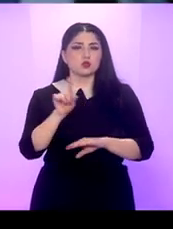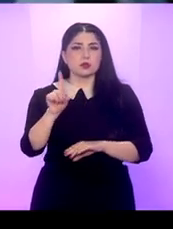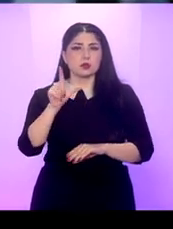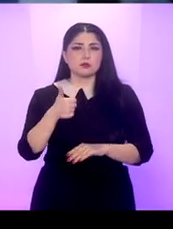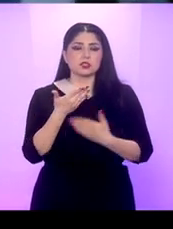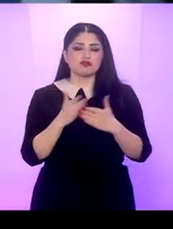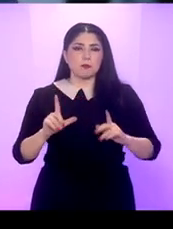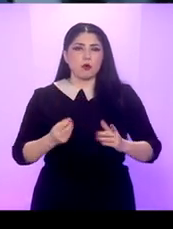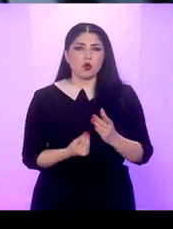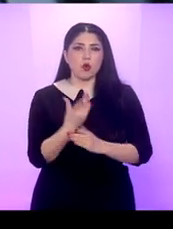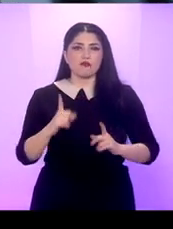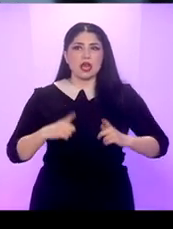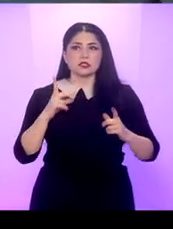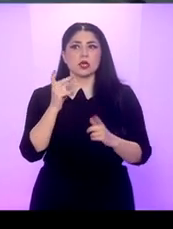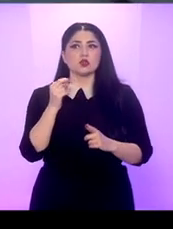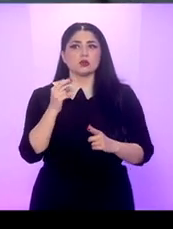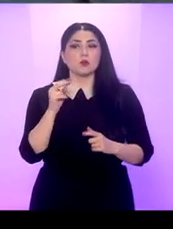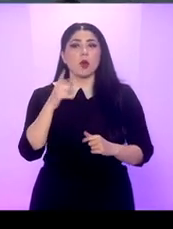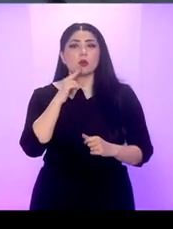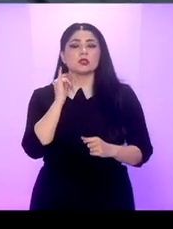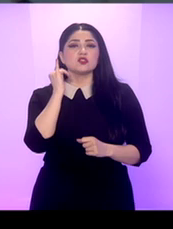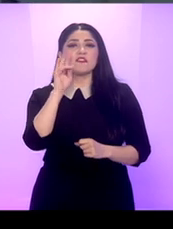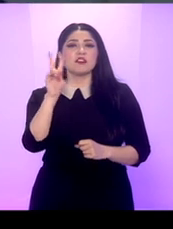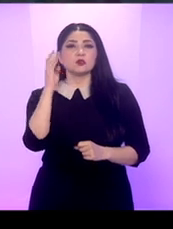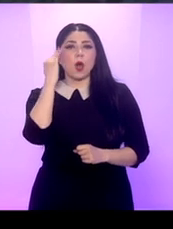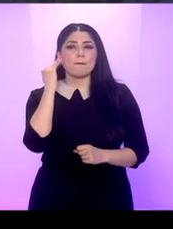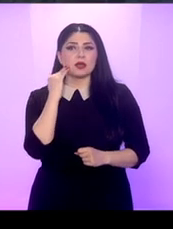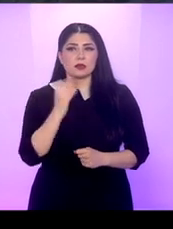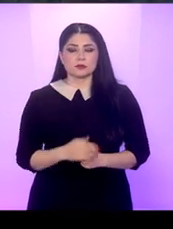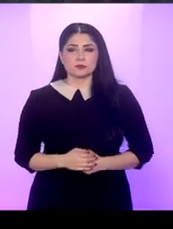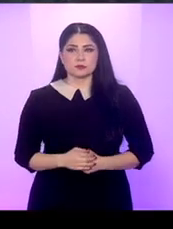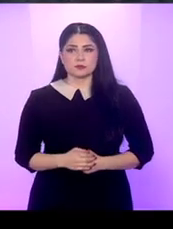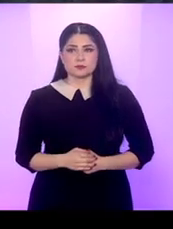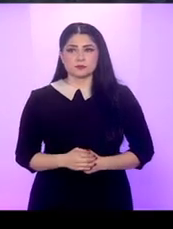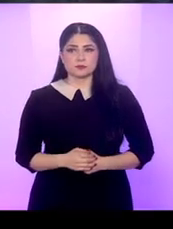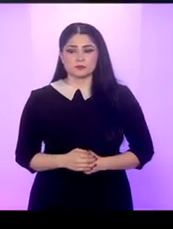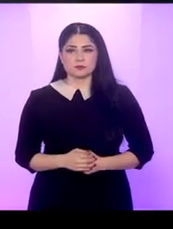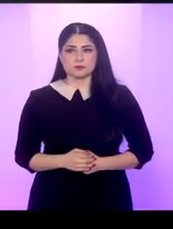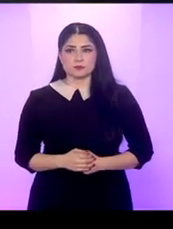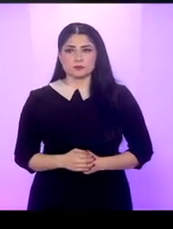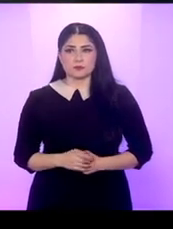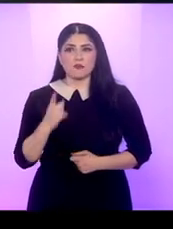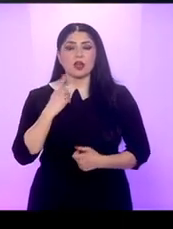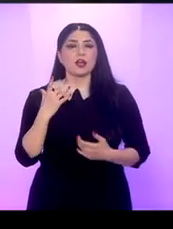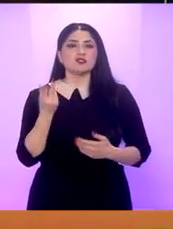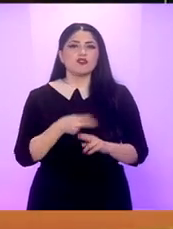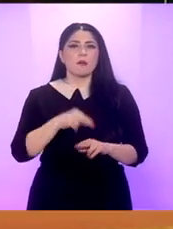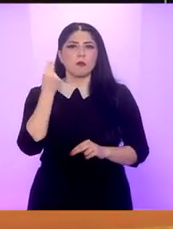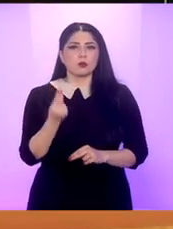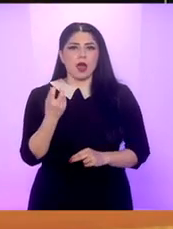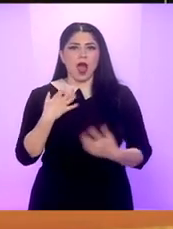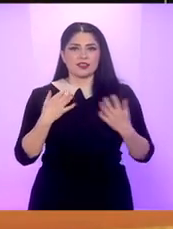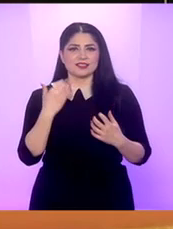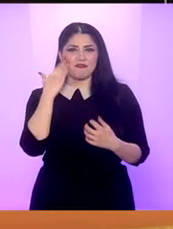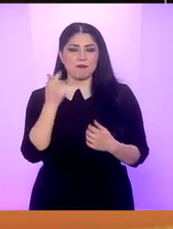este nevoită să înceapă o nouă viață în Dubai cu care pornește prin vestul american Frances McDormand în rolul protagonistei a fost desemnată cea mai bună